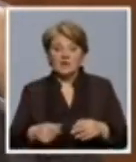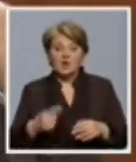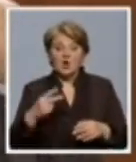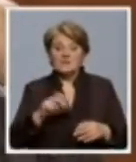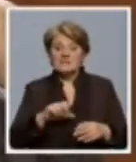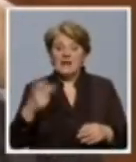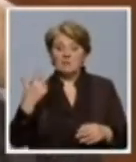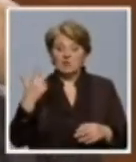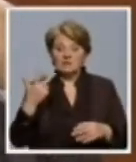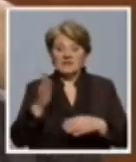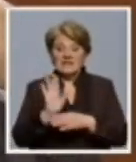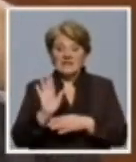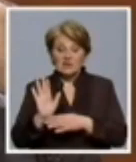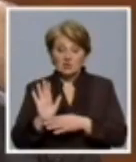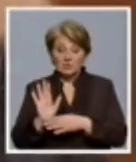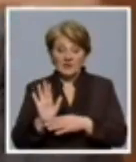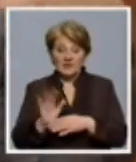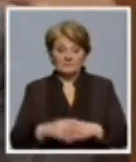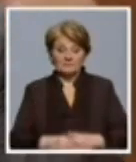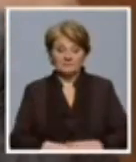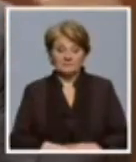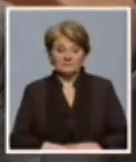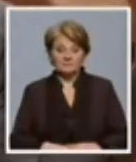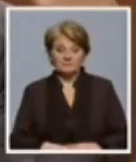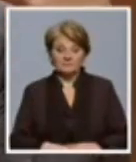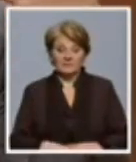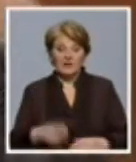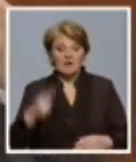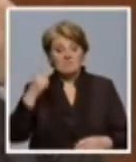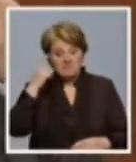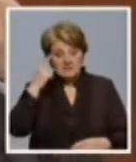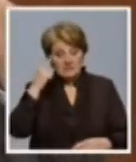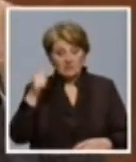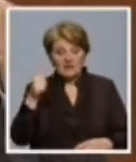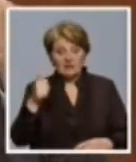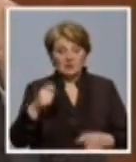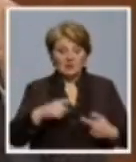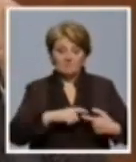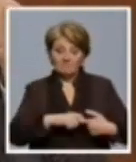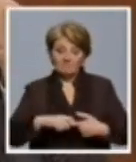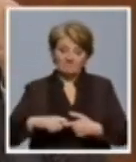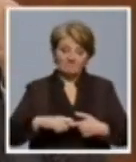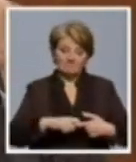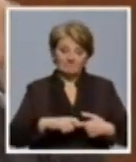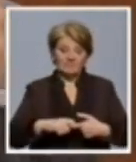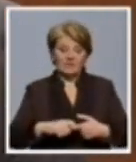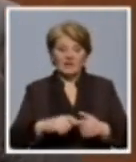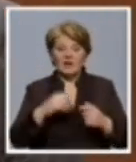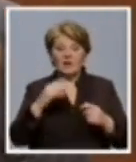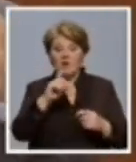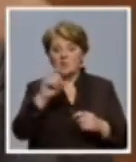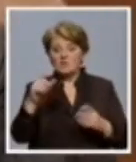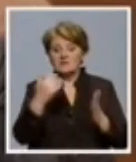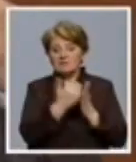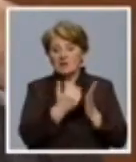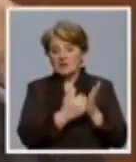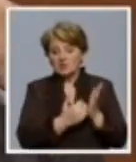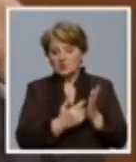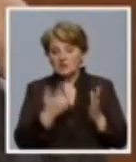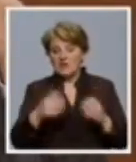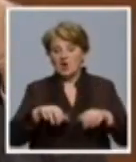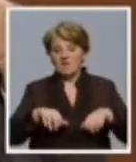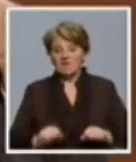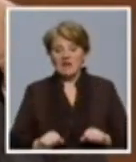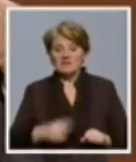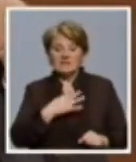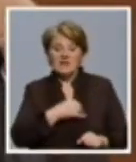samo tri zastupnika. Držimo da je to jedna sprega Ustavnog suda i ove vlasti i da jednostavno